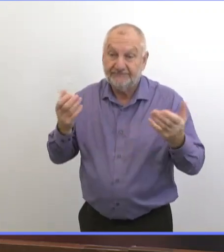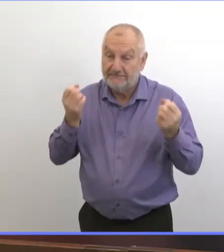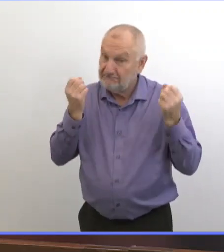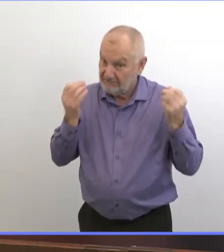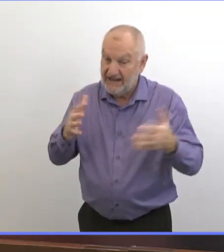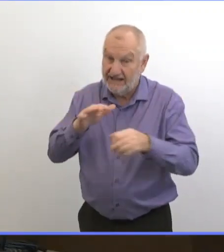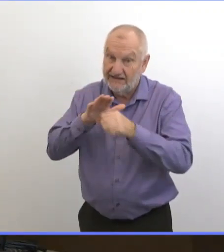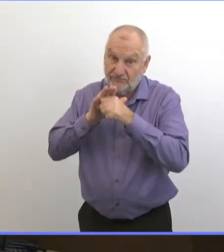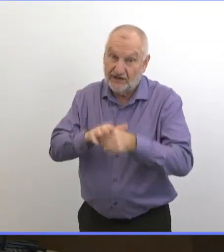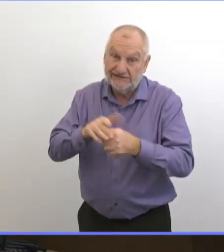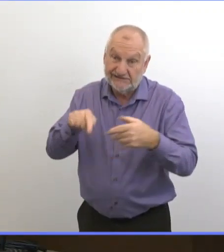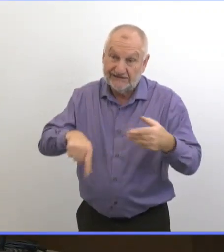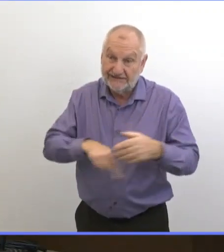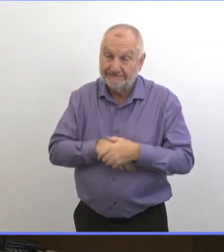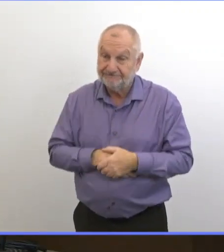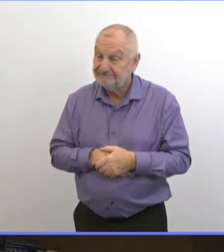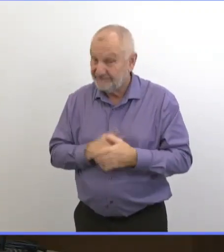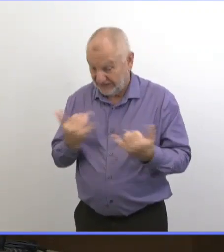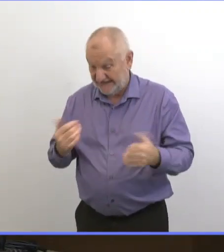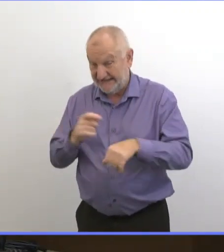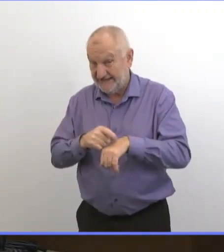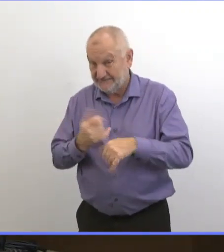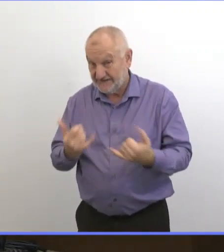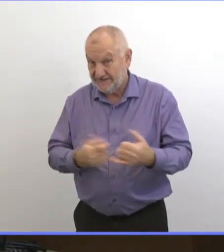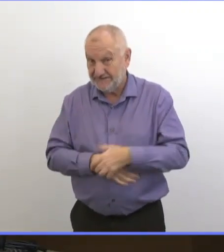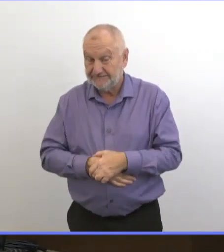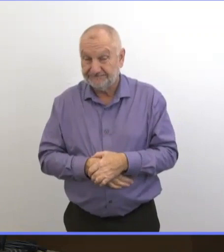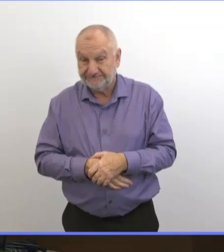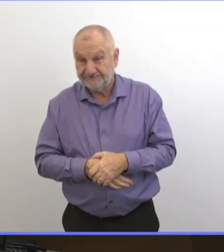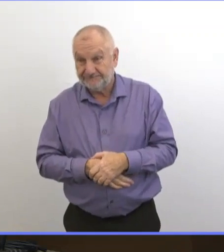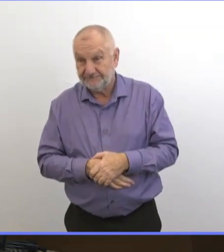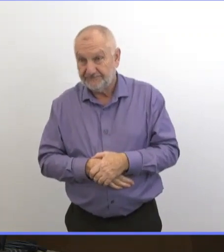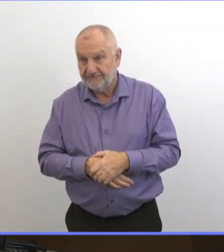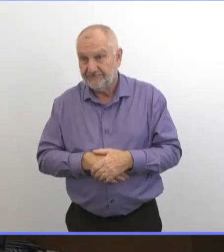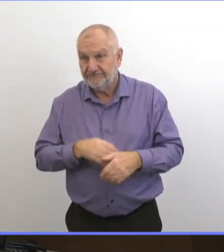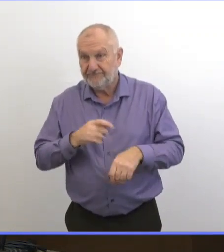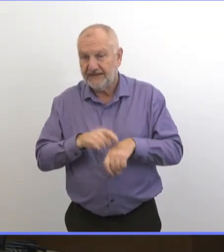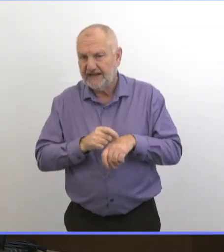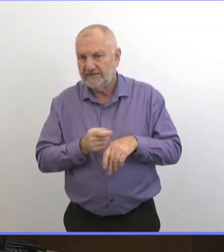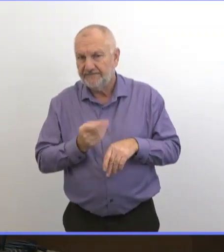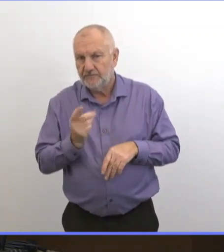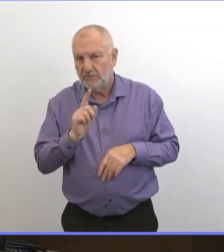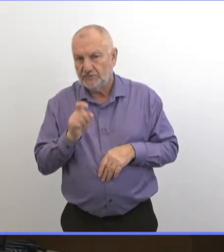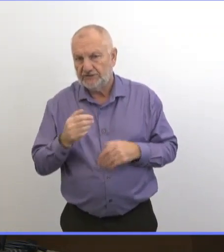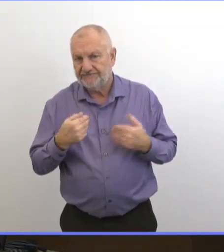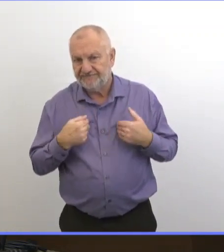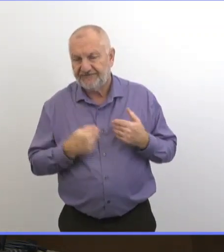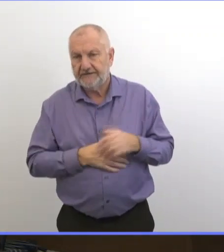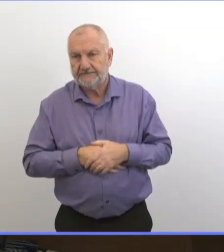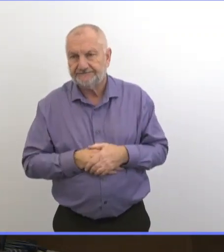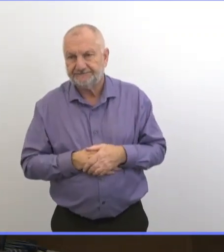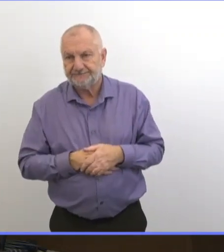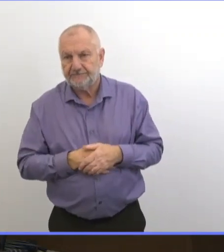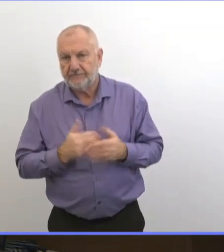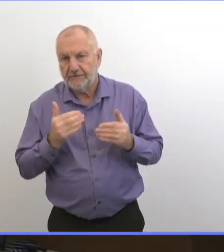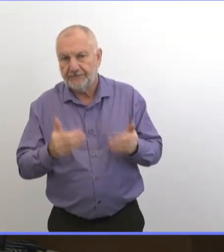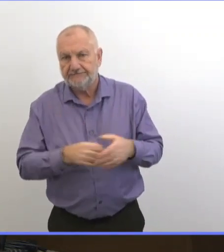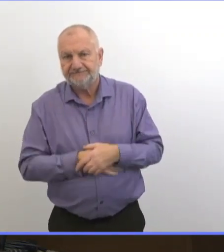autre au cours de la deuxième vague sur le système de santé. On a le temps pour quelques autres questions cet après-midi. Allez-y.